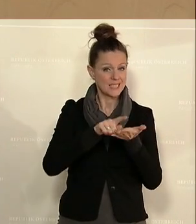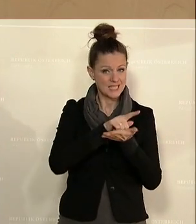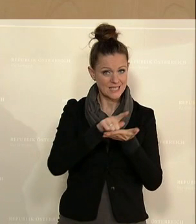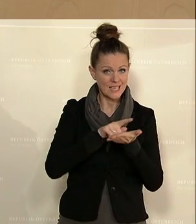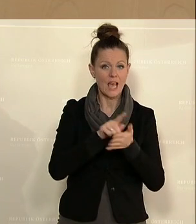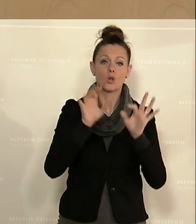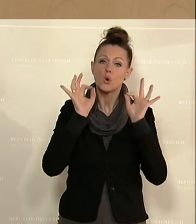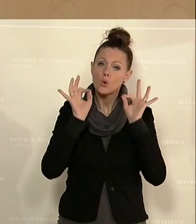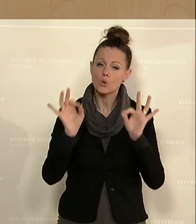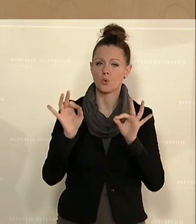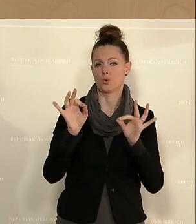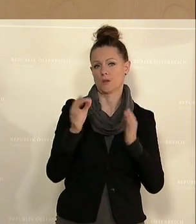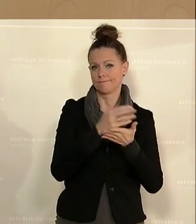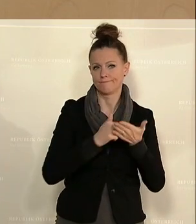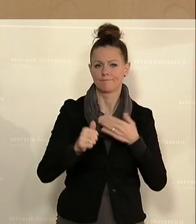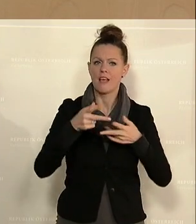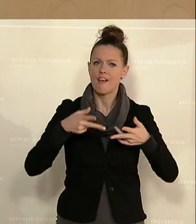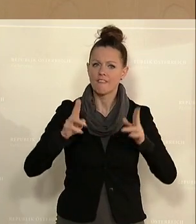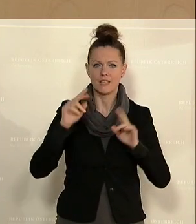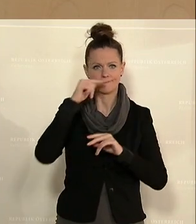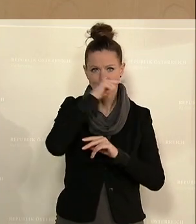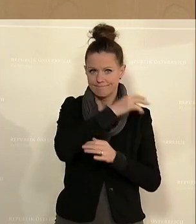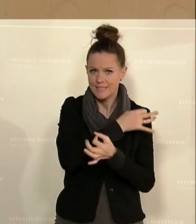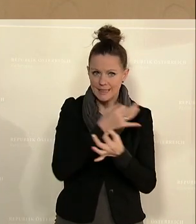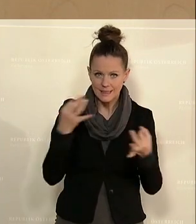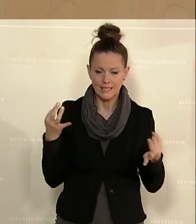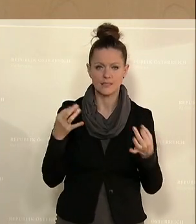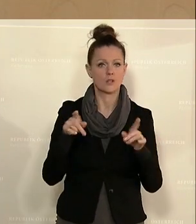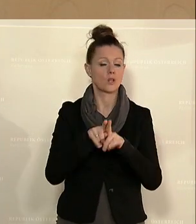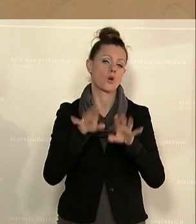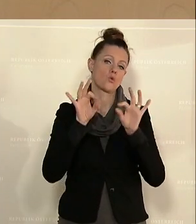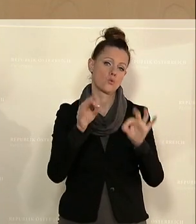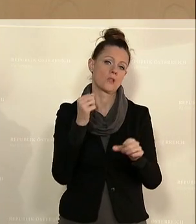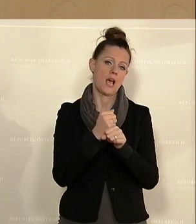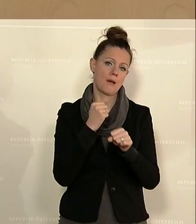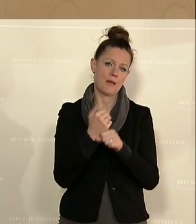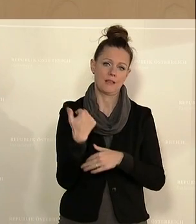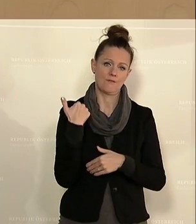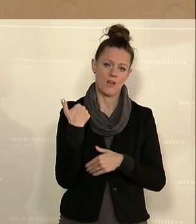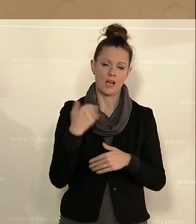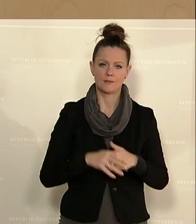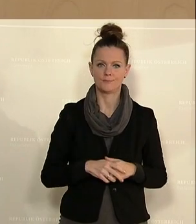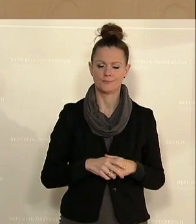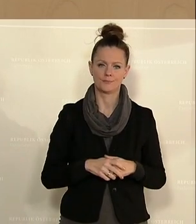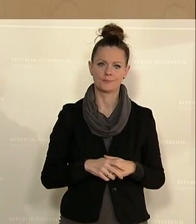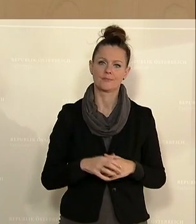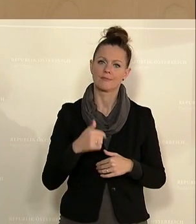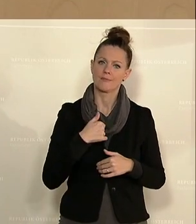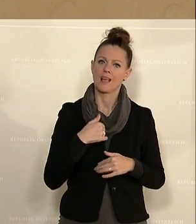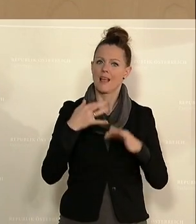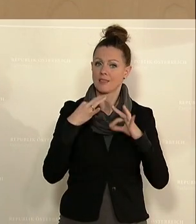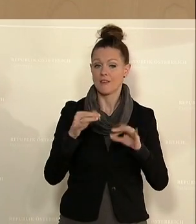gut genutzt hat, keine Fristen versäumt hat und letztlich auch gut arbeiten konnte. Ich darf mich jedenfalls